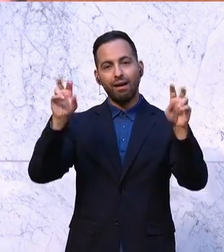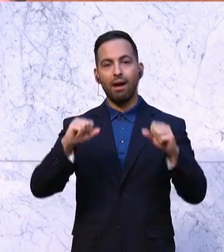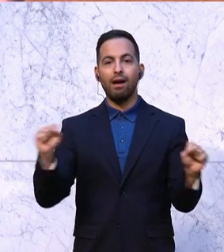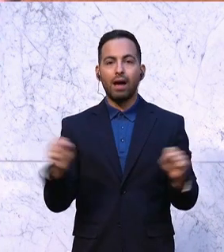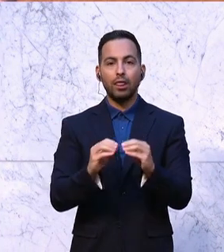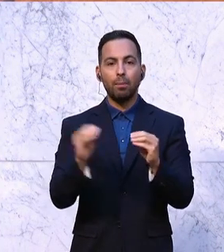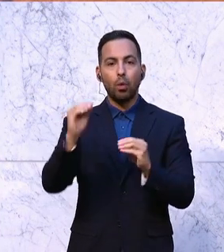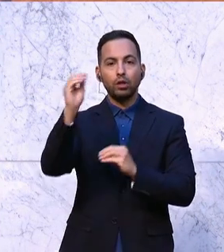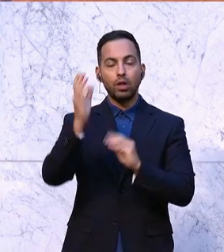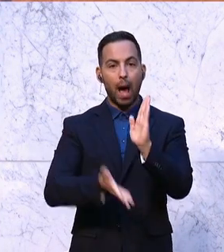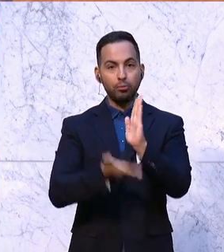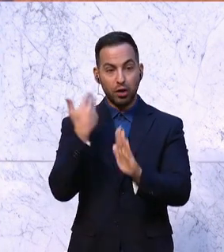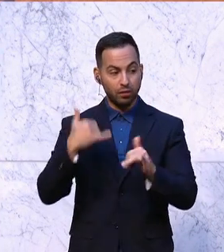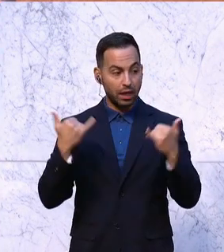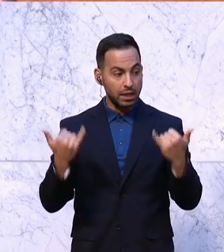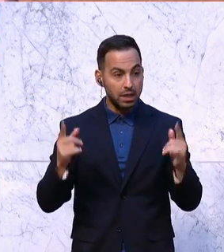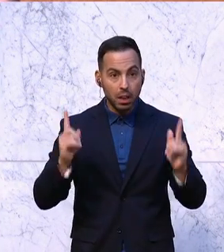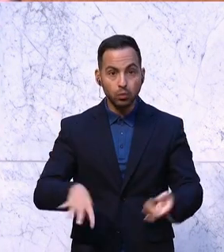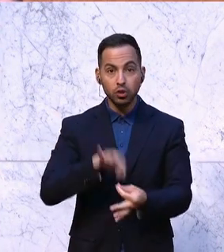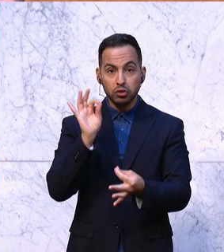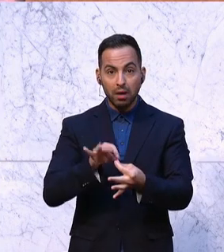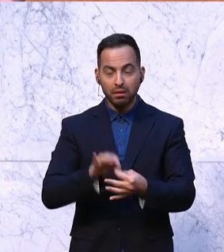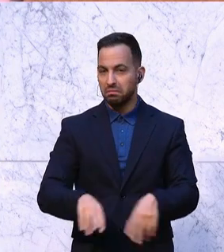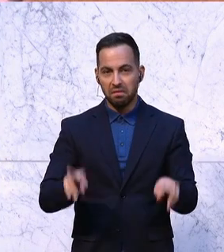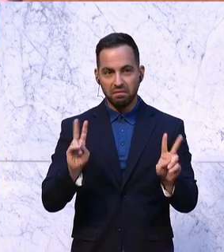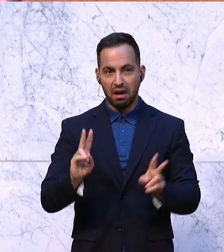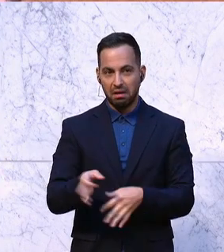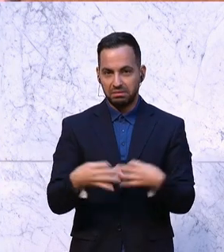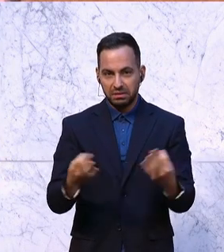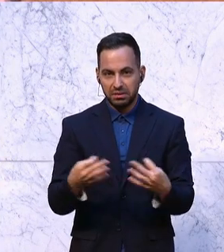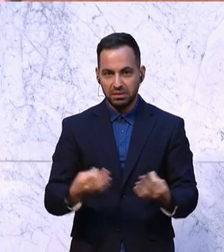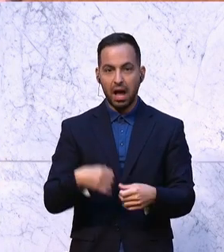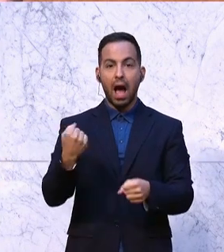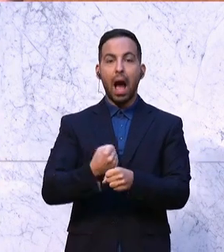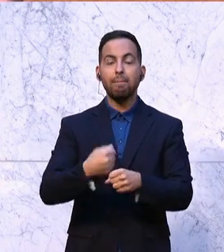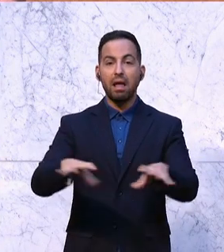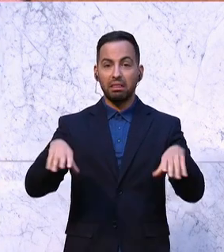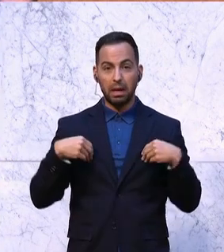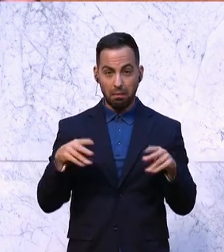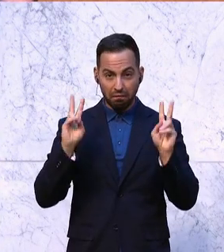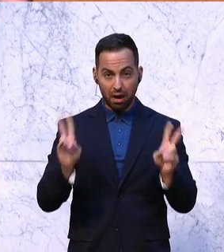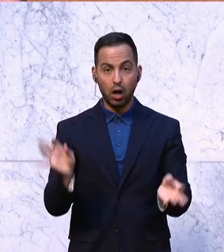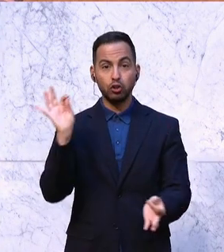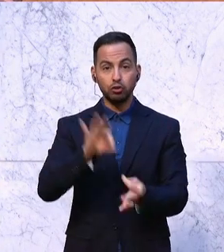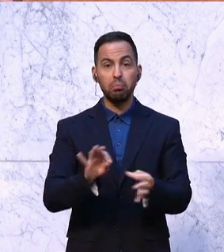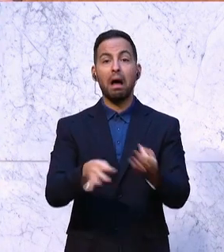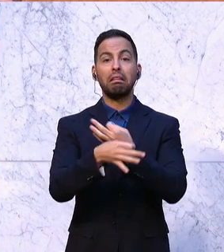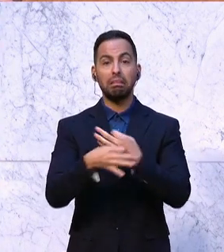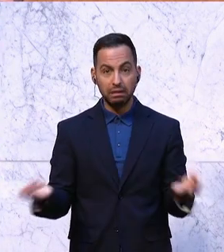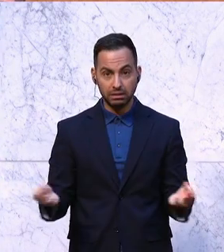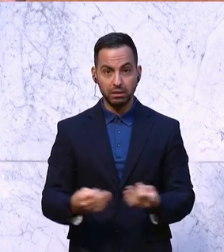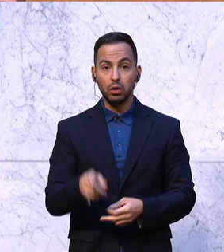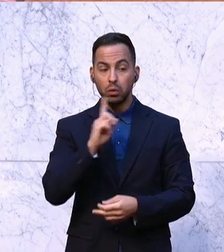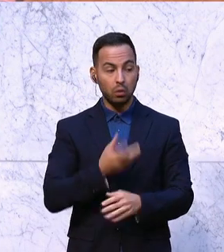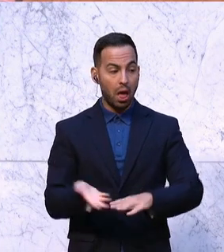kalten Progression etwas ersparen. In Wirklichkeit ersparen sich die Arbeitnehmer gar nichts. Es wird ihnen nur